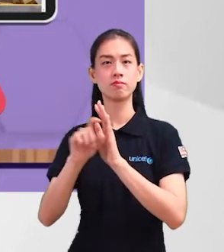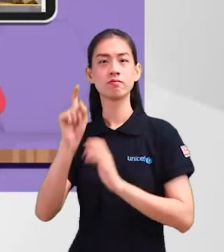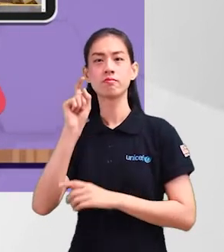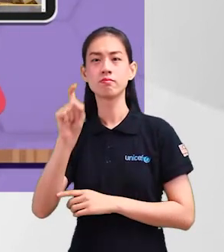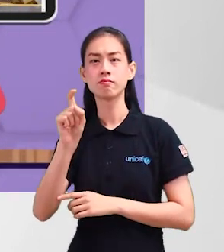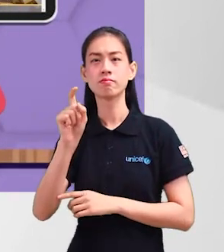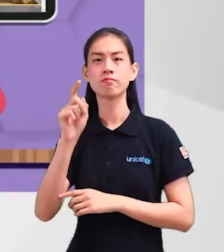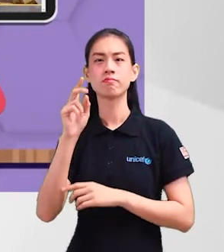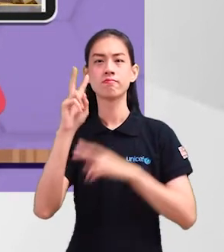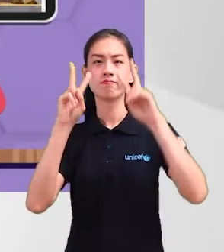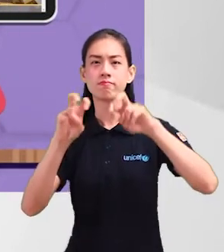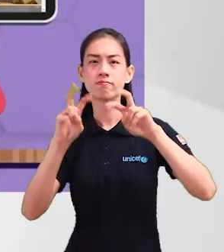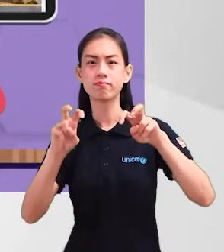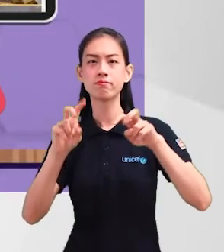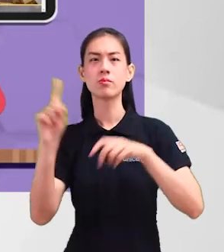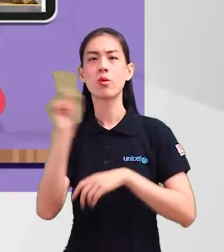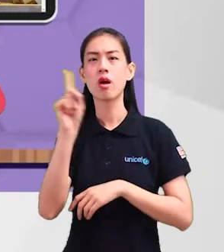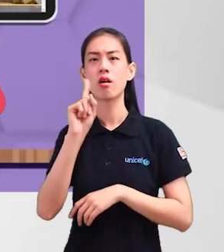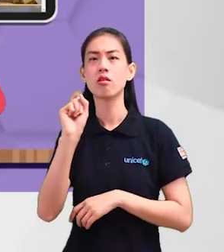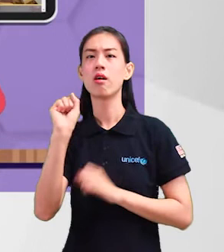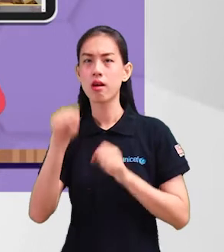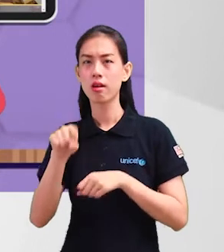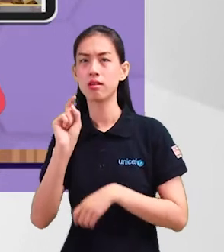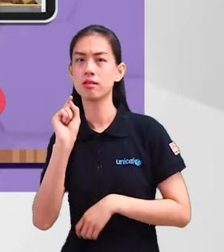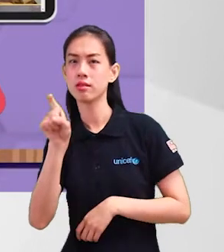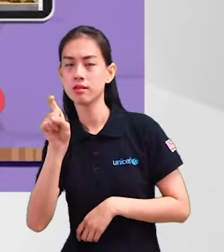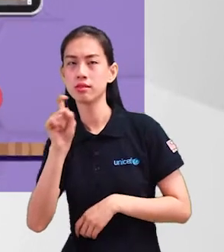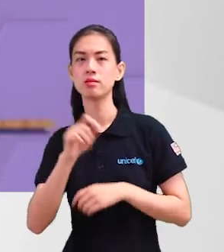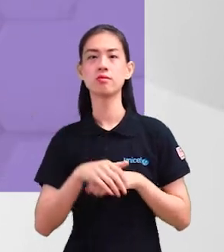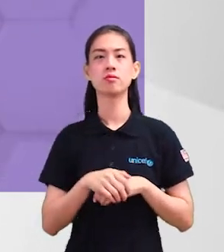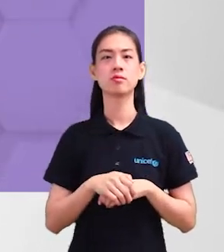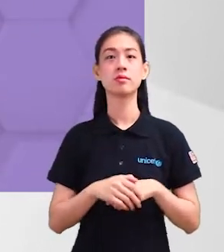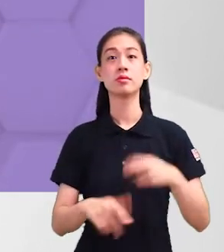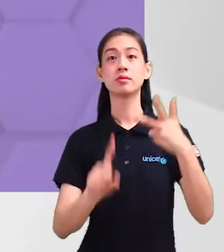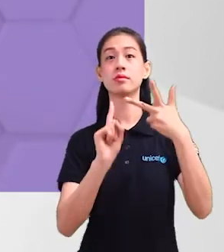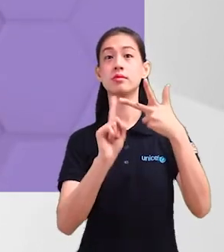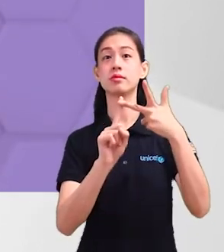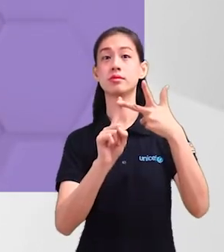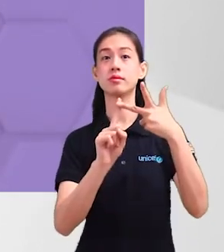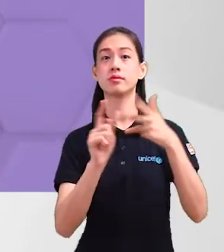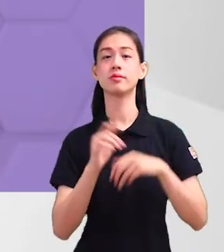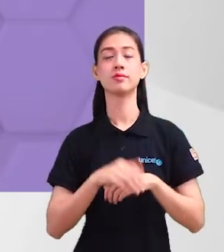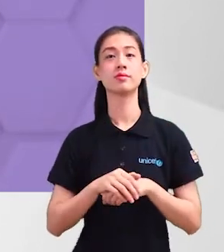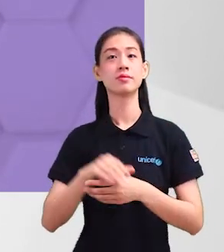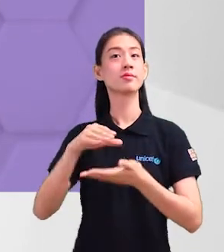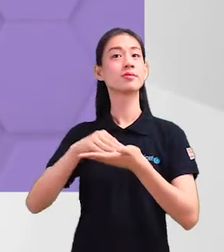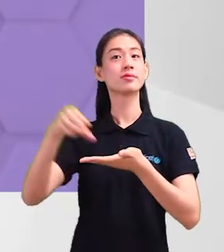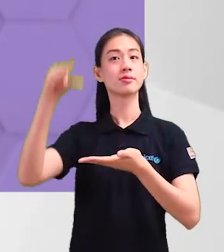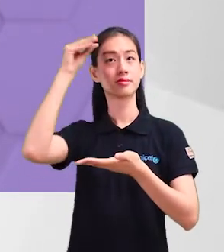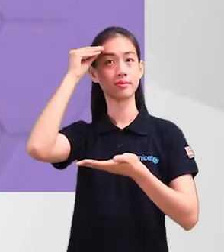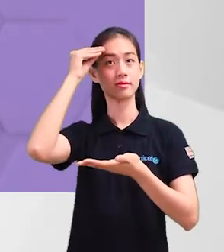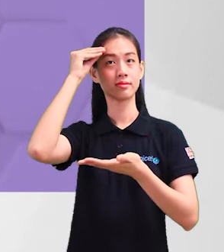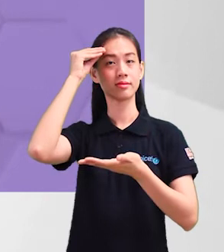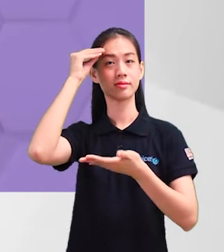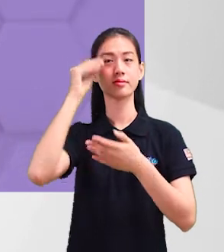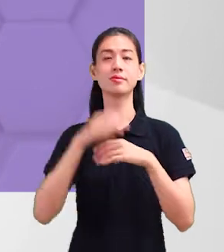intuisi untuk mengenalpasti bahagian mana yang boleh diklik. Prinsip yang ketiga, learnability. Boleh